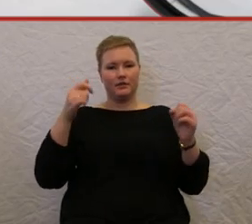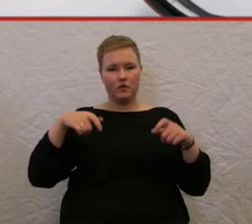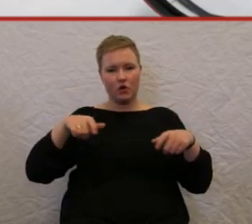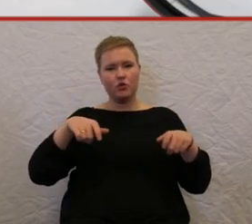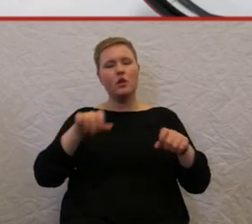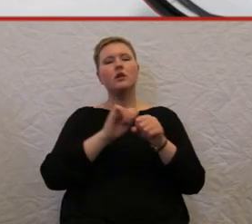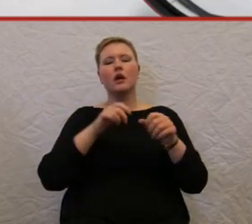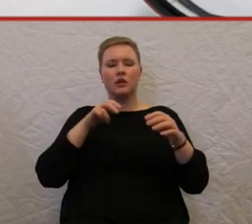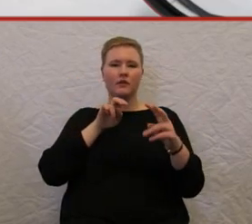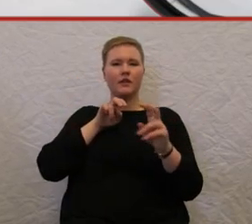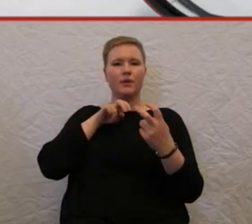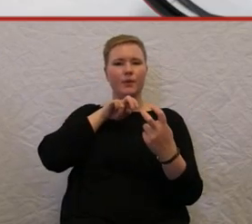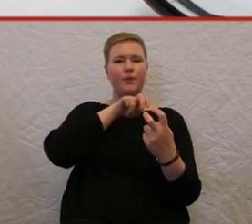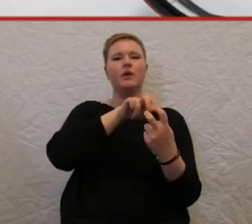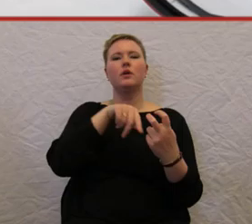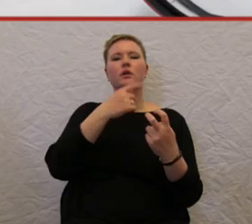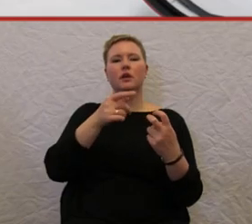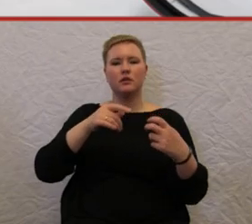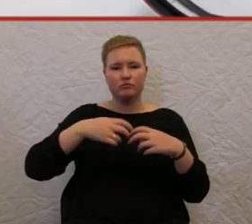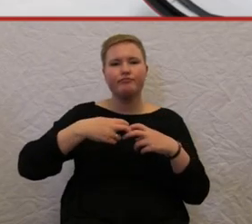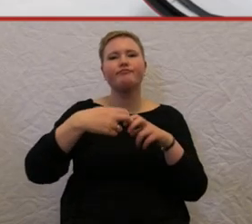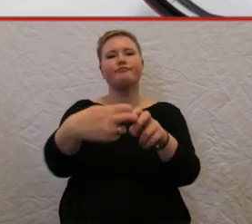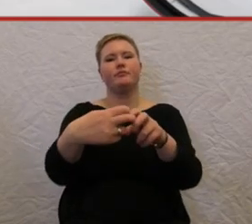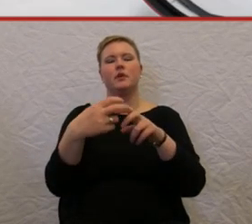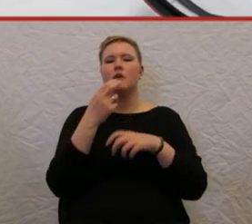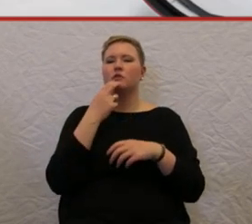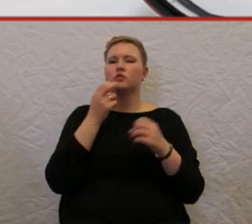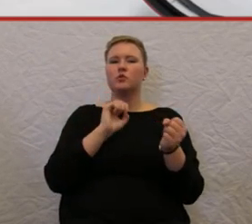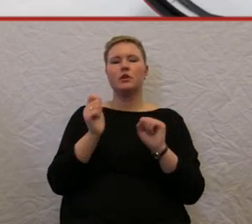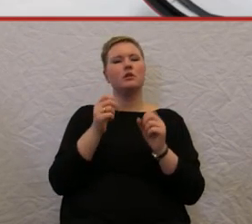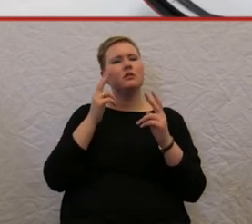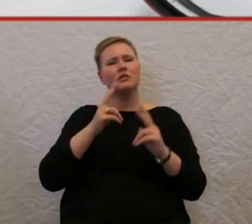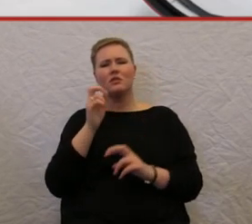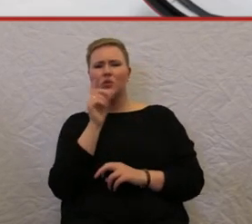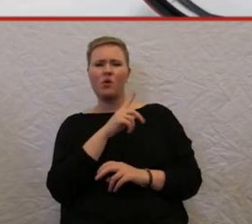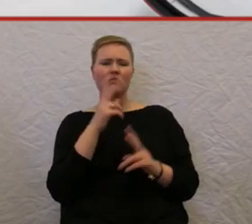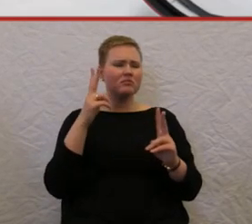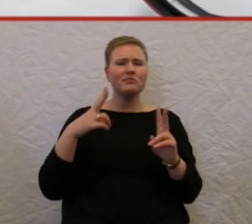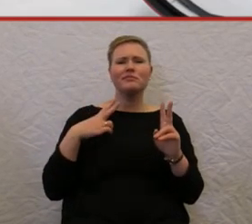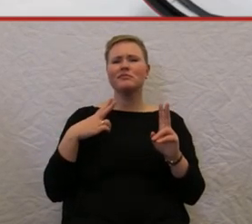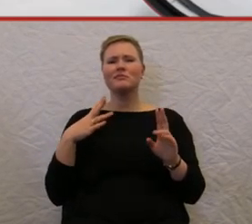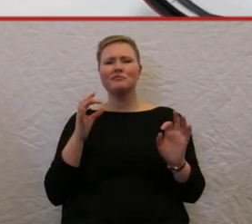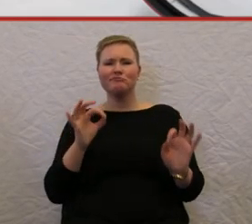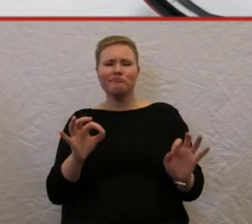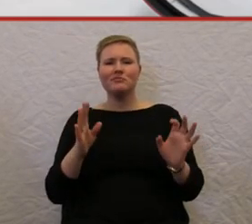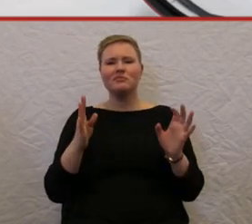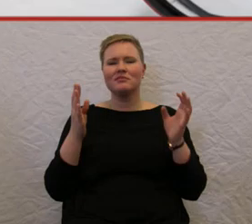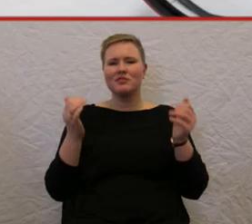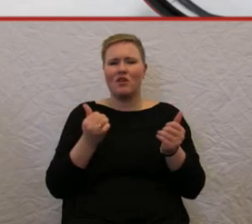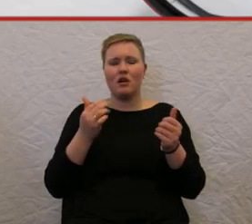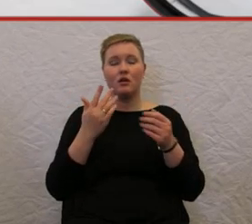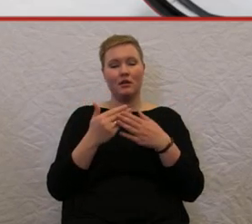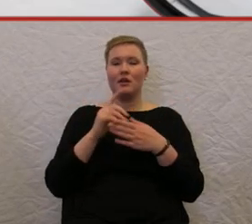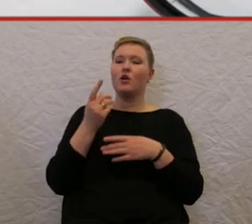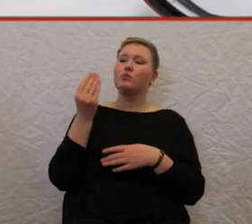elektrisch mobil. Unglaublich cool, extrem fancy, auch wieder ein Produktdesigner,